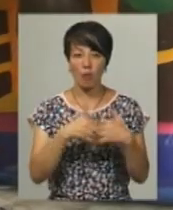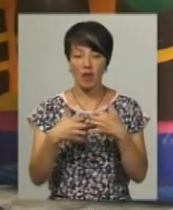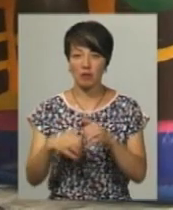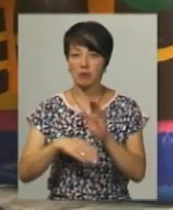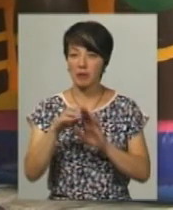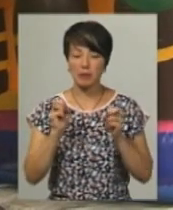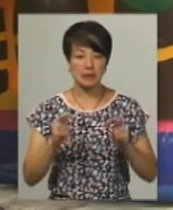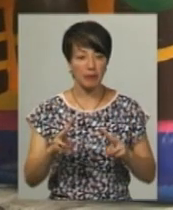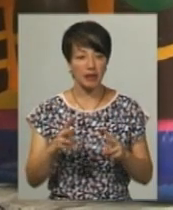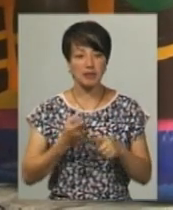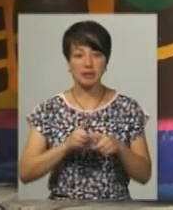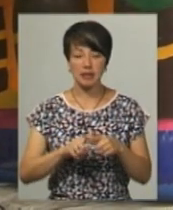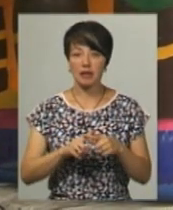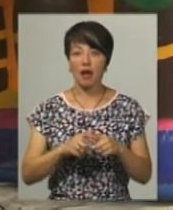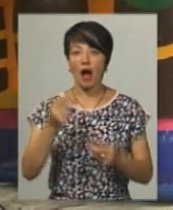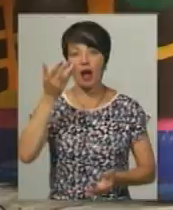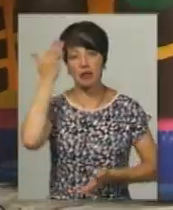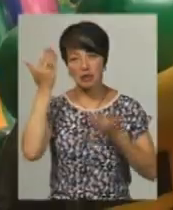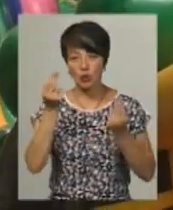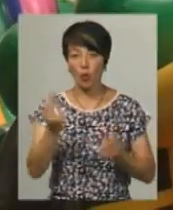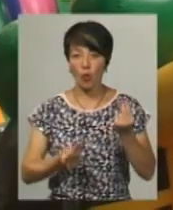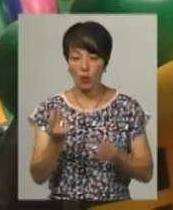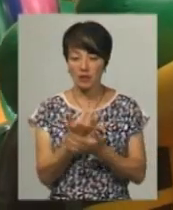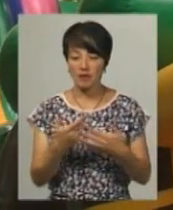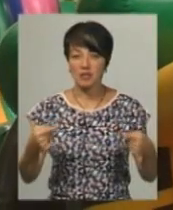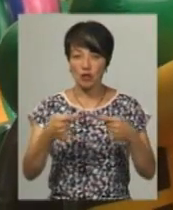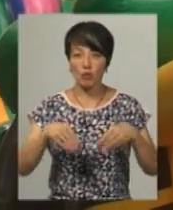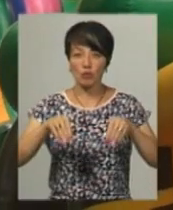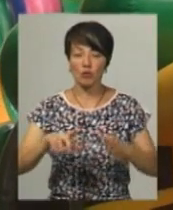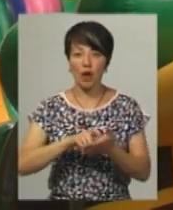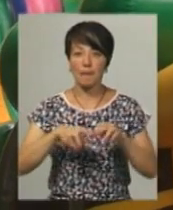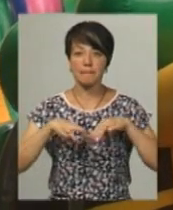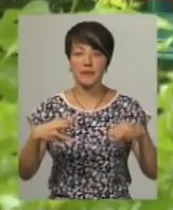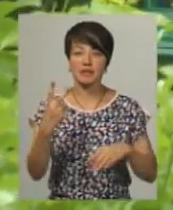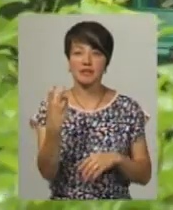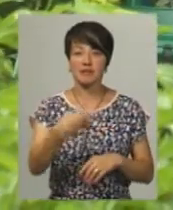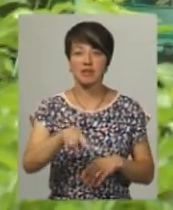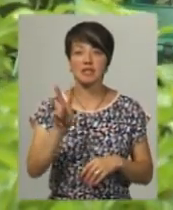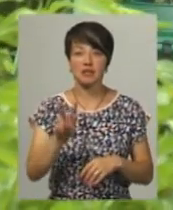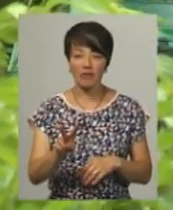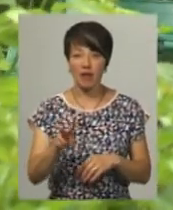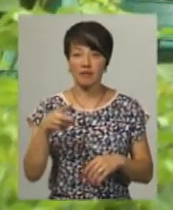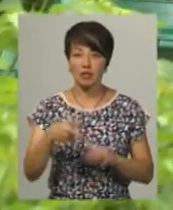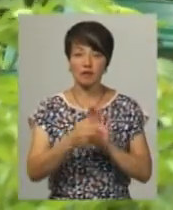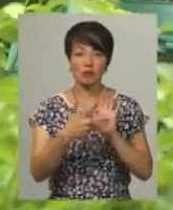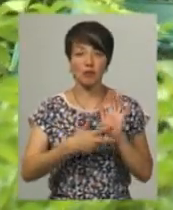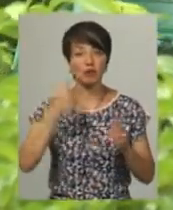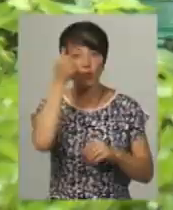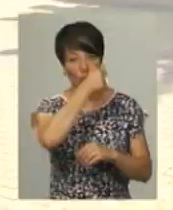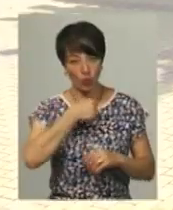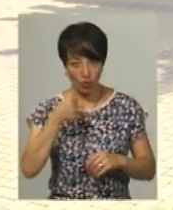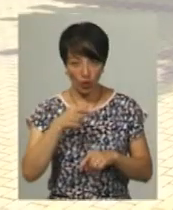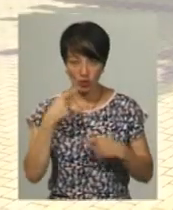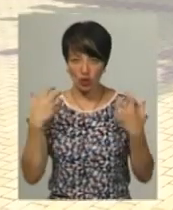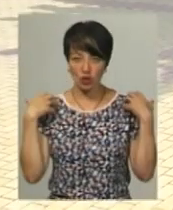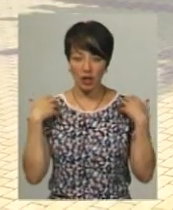підвищеної небезпеки, серед яких атракціони тощо, визначає постанова Кабміну номер 222 від 2018 року,